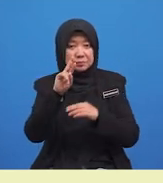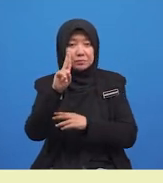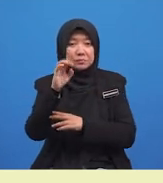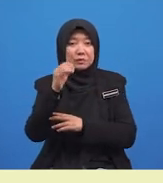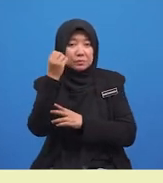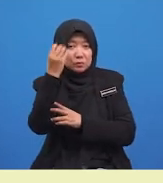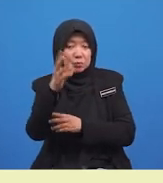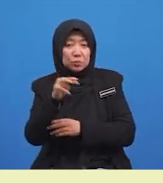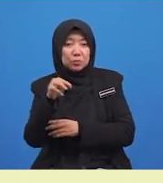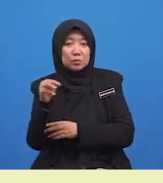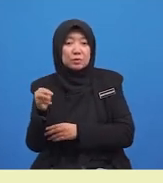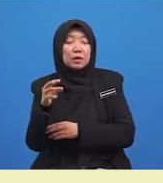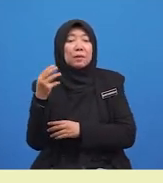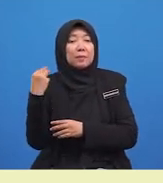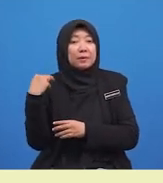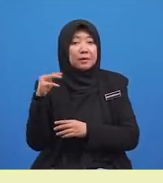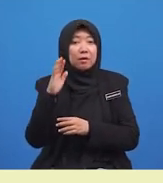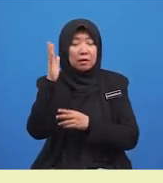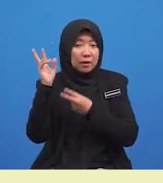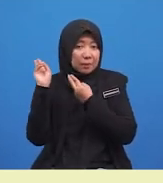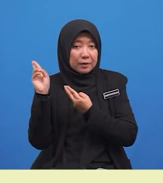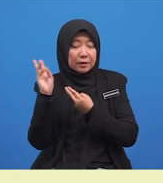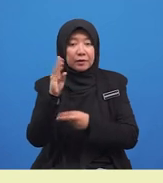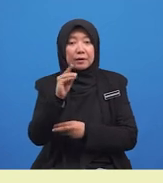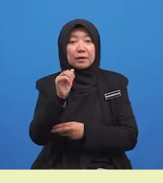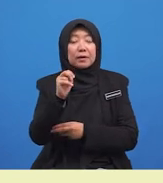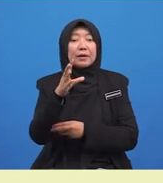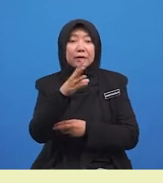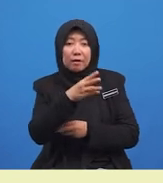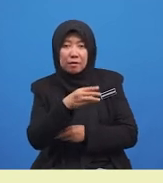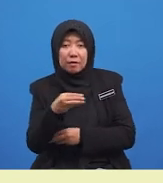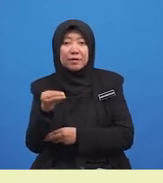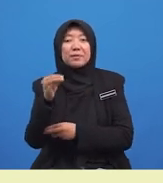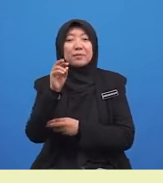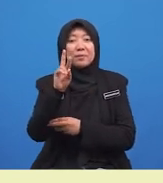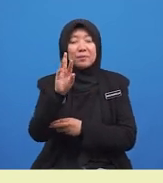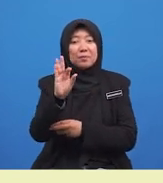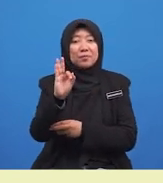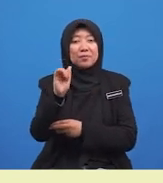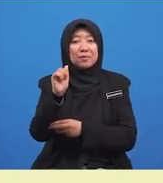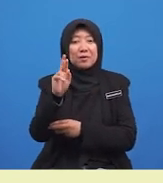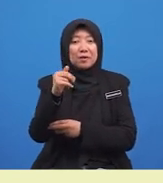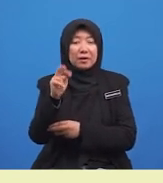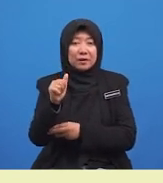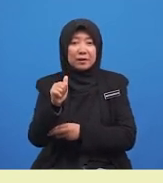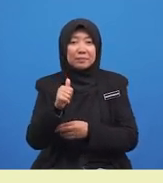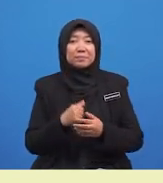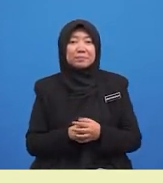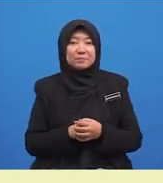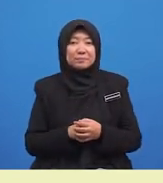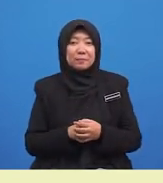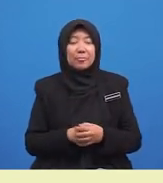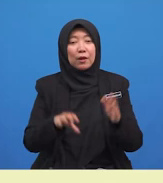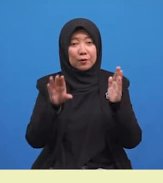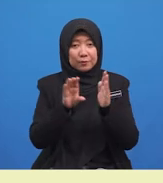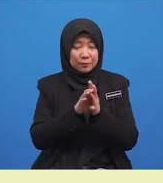mereka akan meraihkan Dania dan Farhana. Contoh seterusnya,